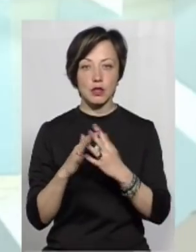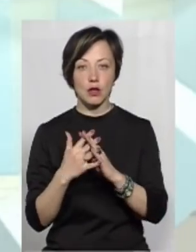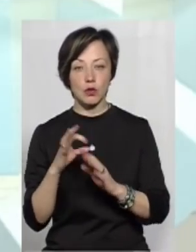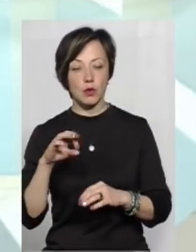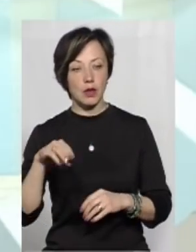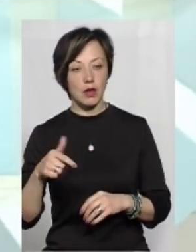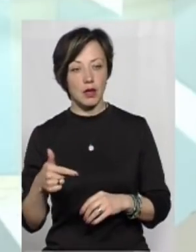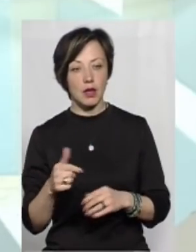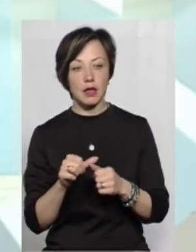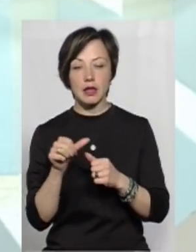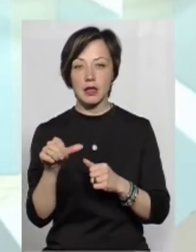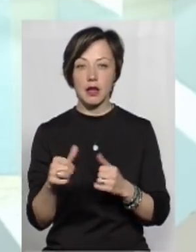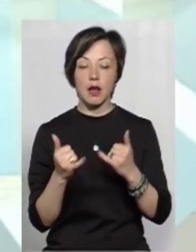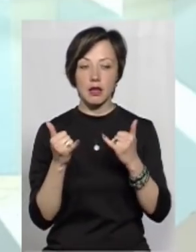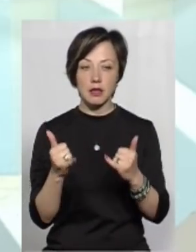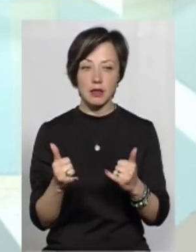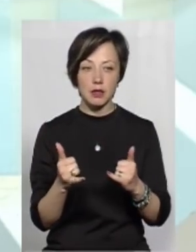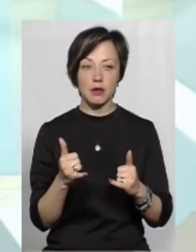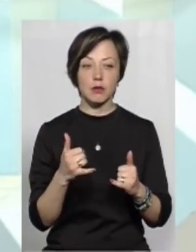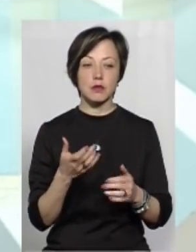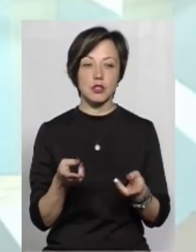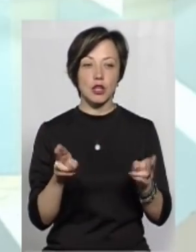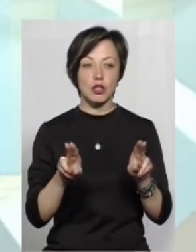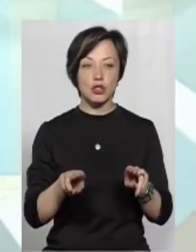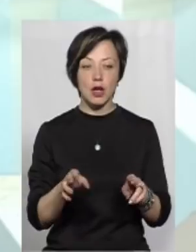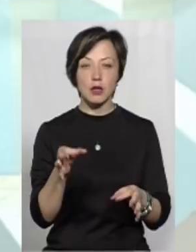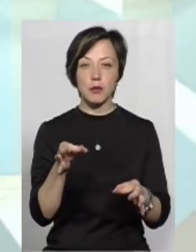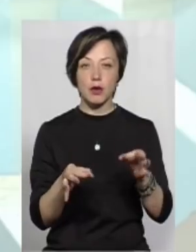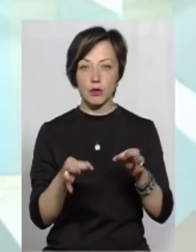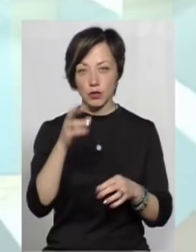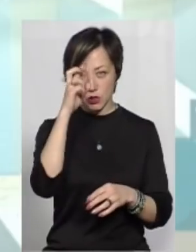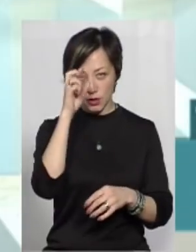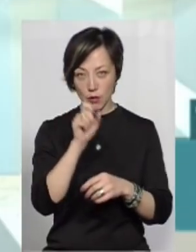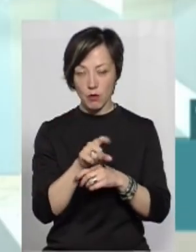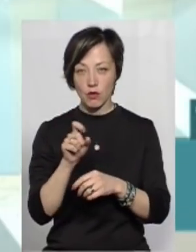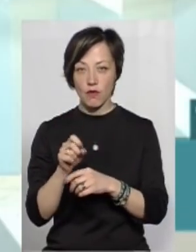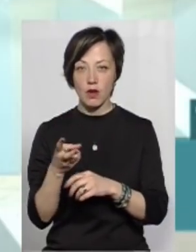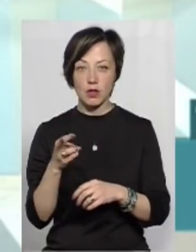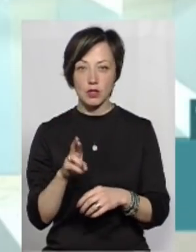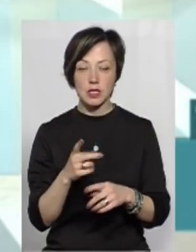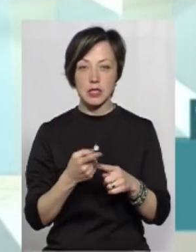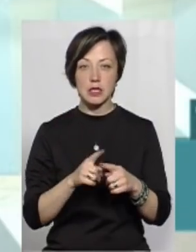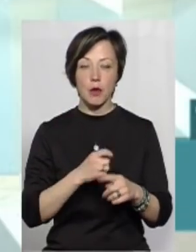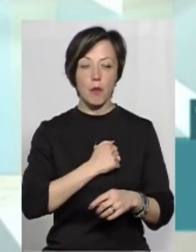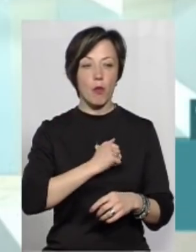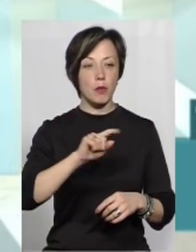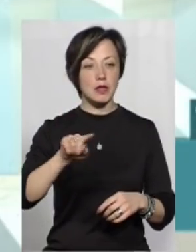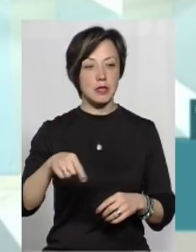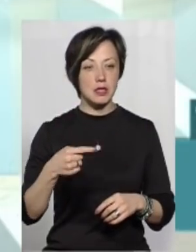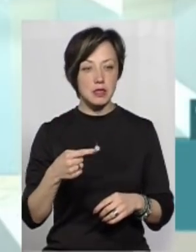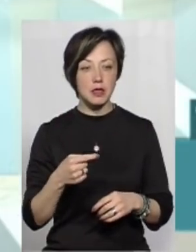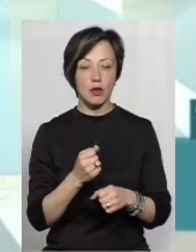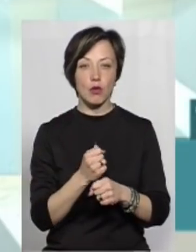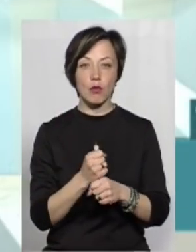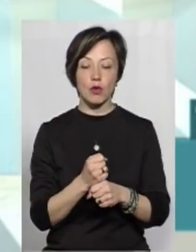Тому для них, по суті, залишаються природні державні повноваження. Це мобілізаційна робота,